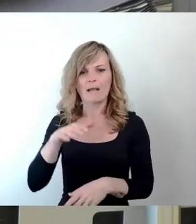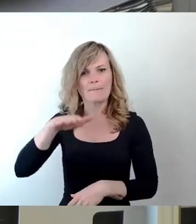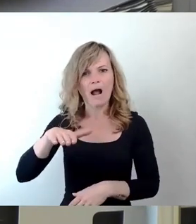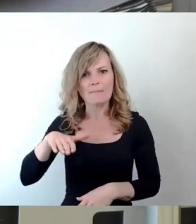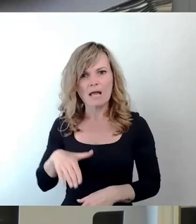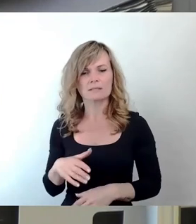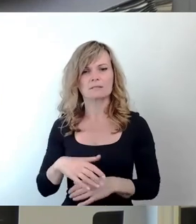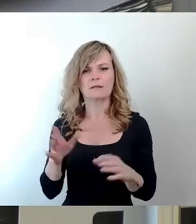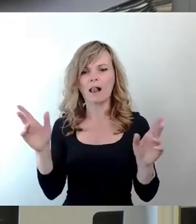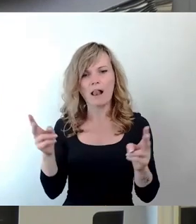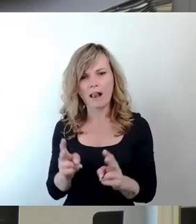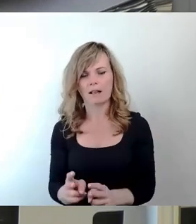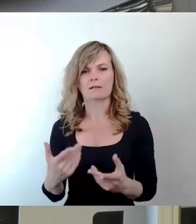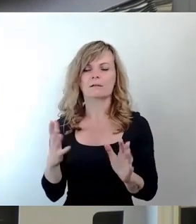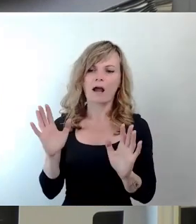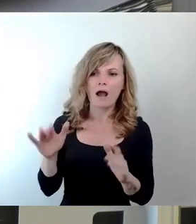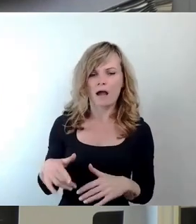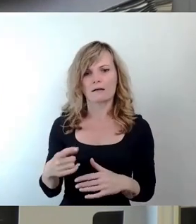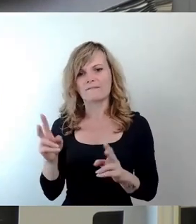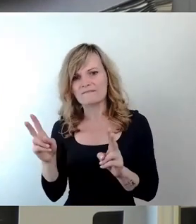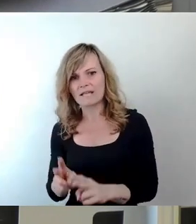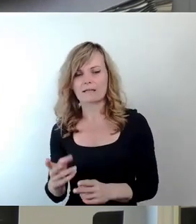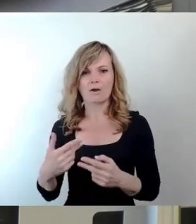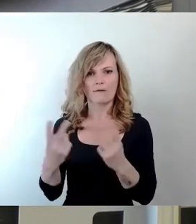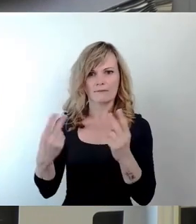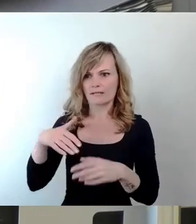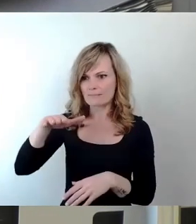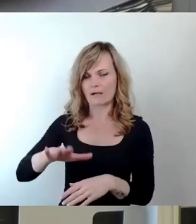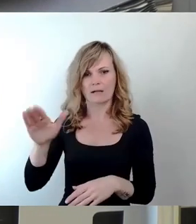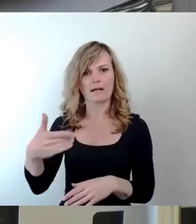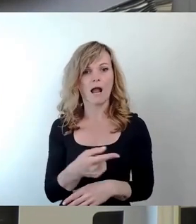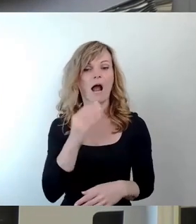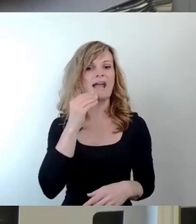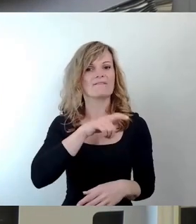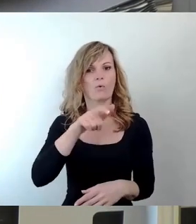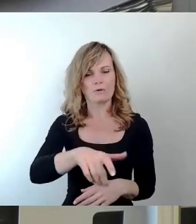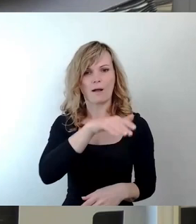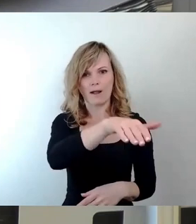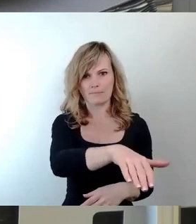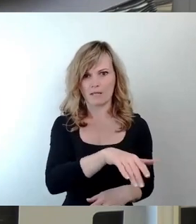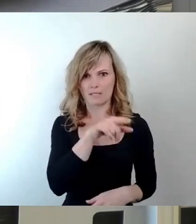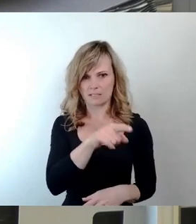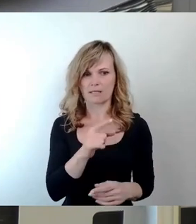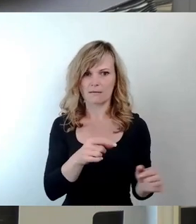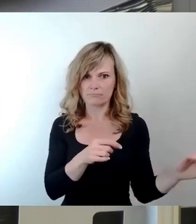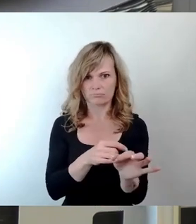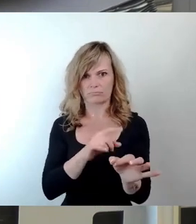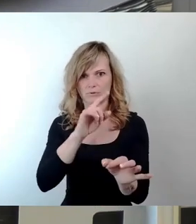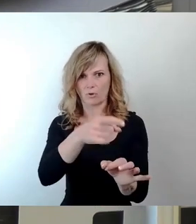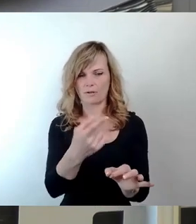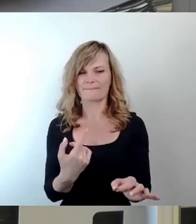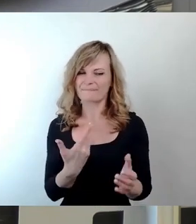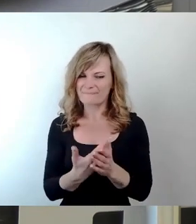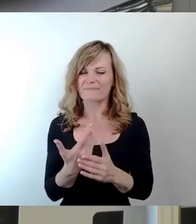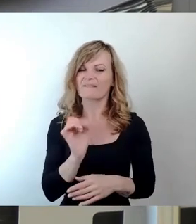Einführung von Anwohnerparkzonen zu bekommen. Dahinter steht eine gescheiterte Ideologie, nicht nur in Dresden, sondern in ganz